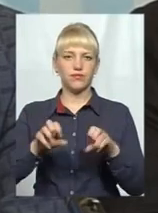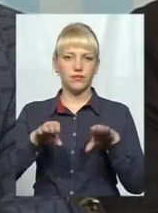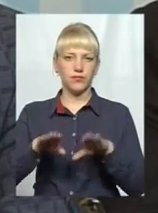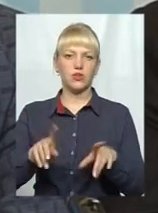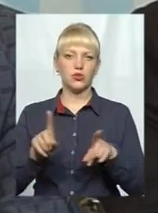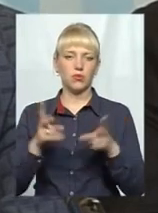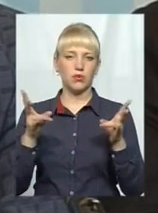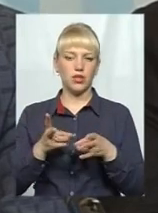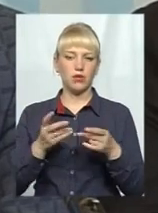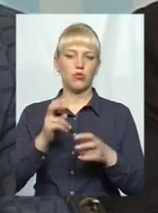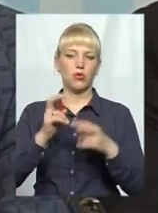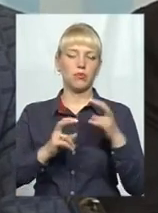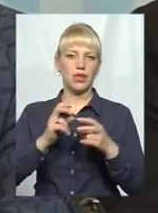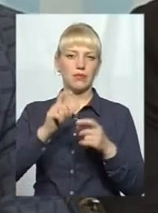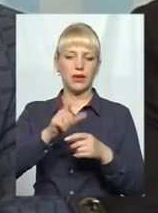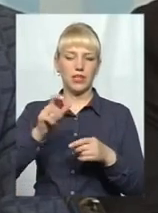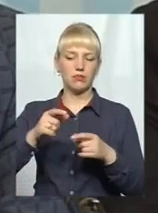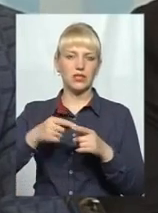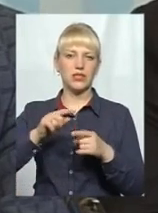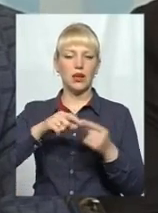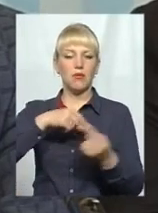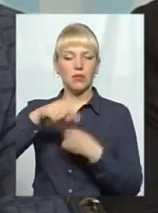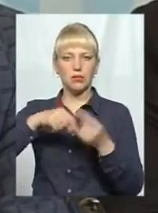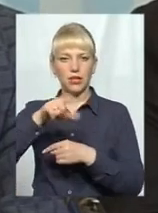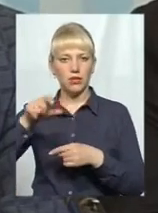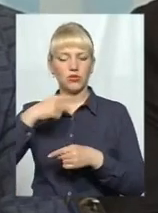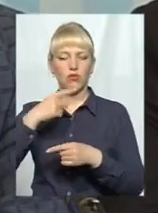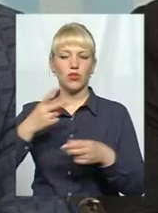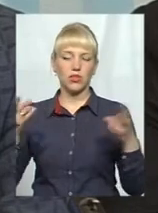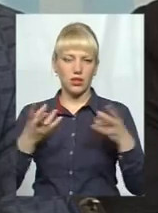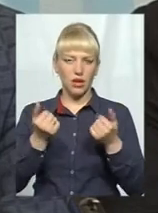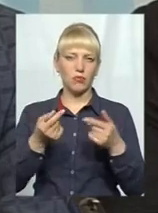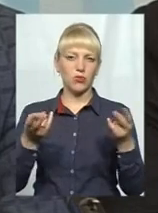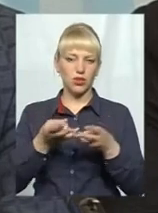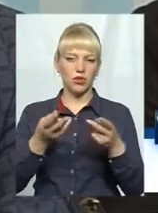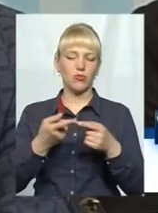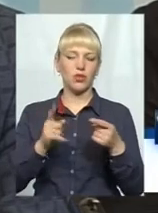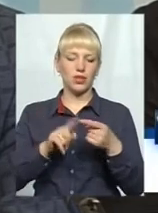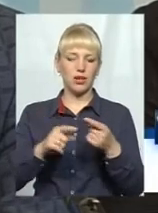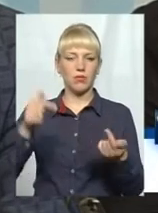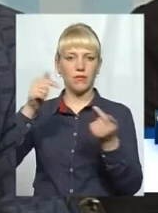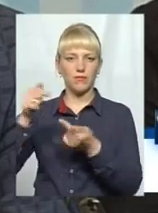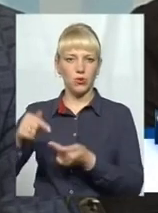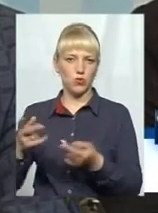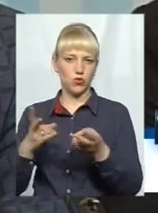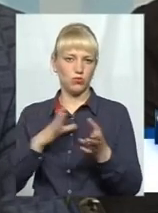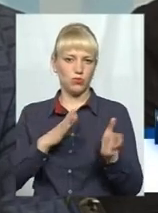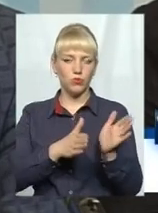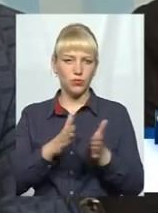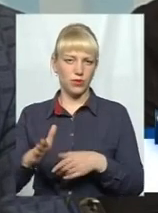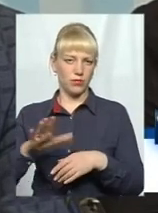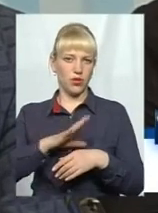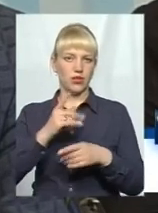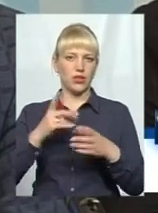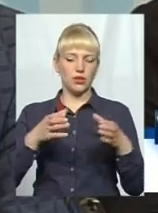цим погоджуються, що потрібно зробити архетипи, відповідно провести ці архітектурні малі форми у відповідність, так само їх